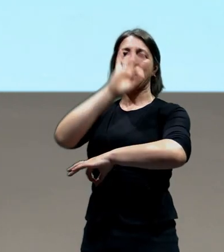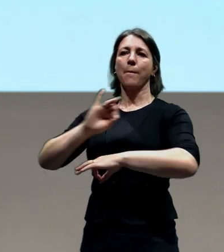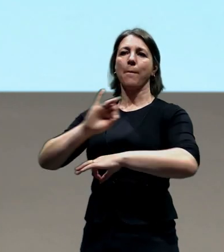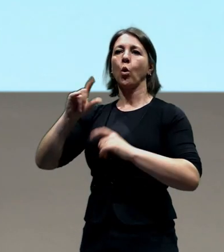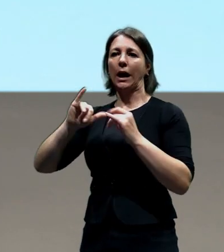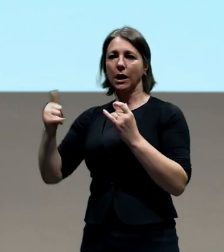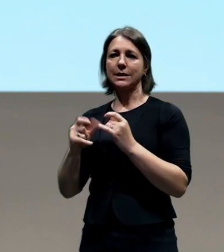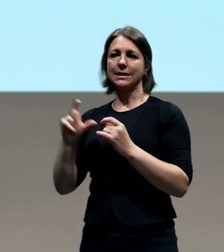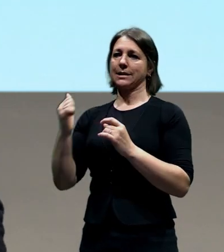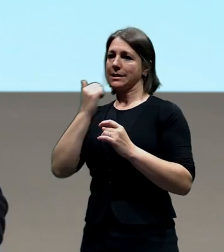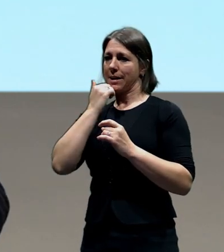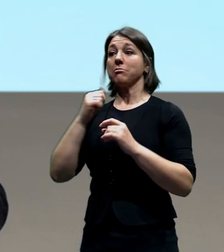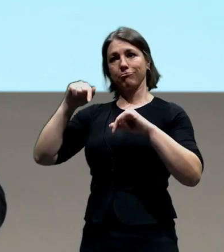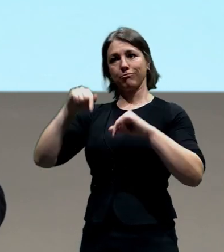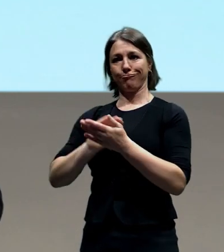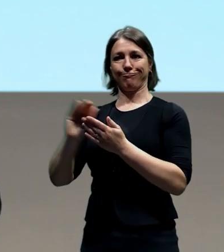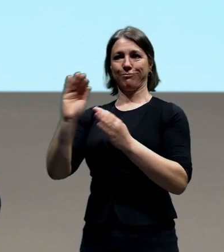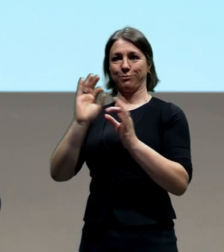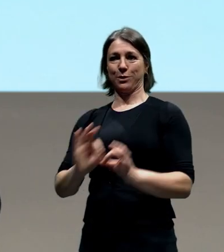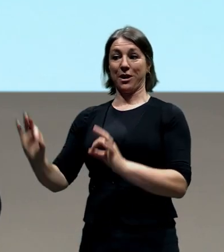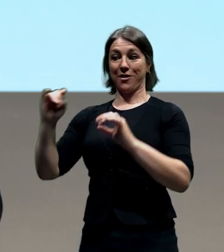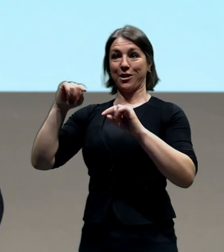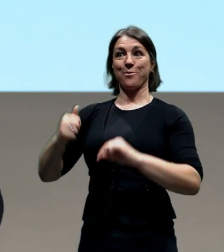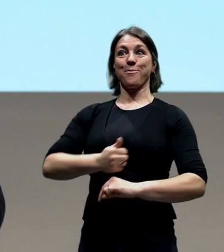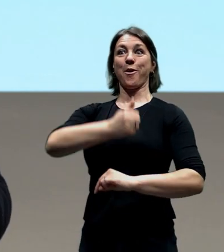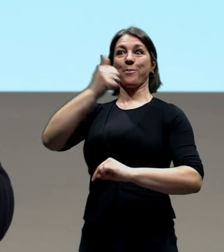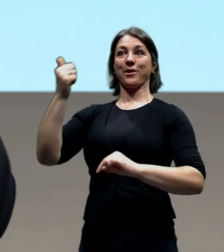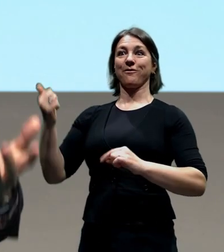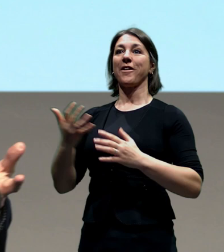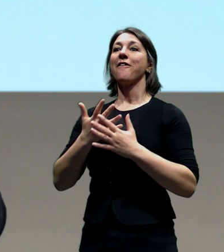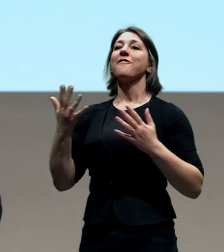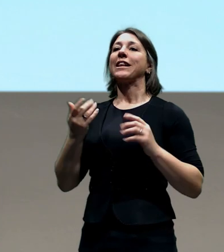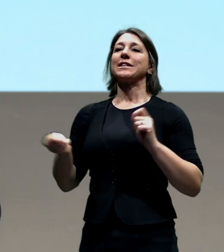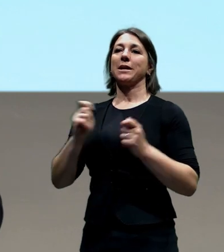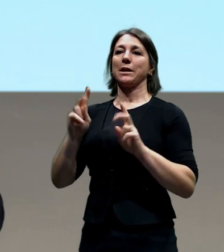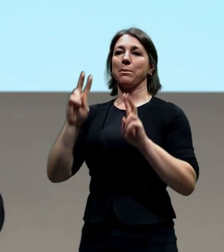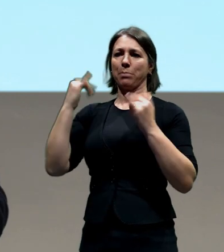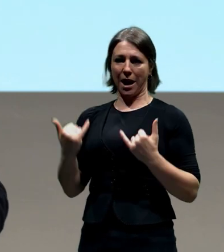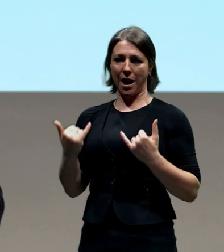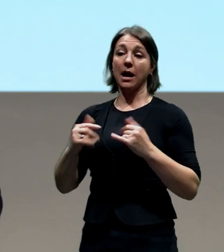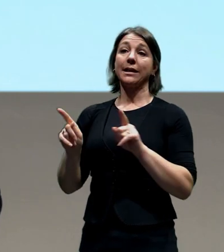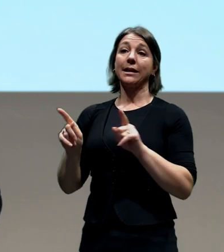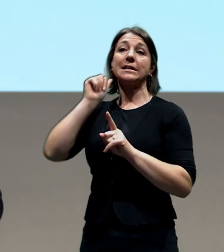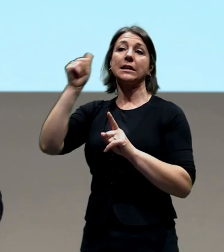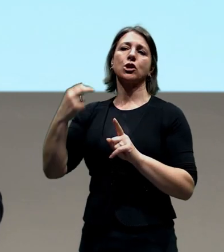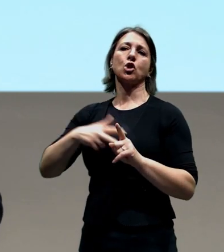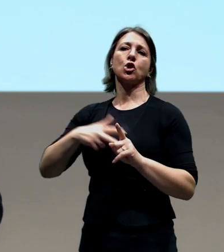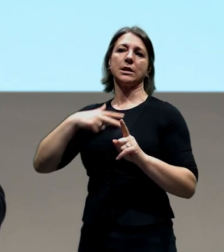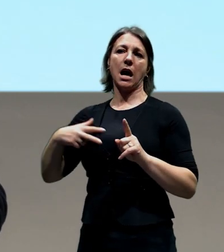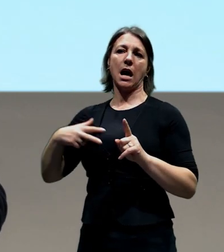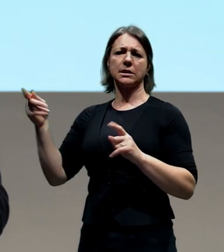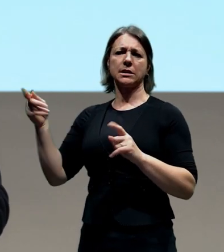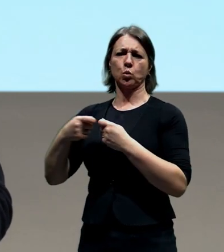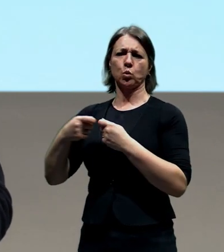příležitosti spustili. Tento týden je to tedy první akce Velké změny Prahy. Hned zítra tady bude Dánské architektonické studio Efekt.